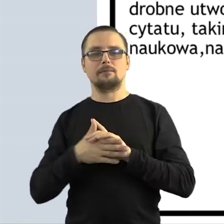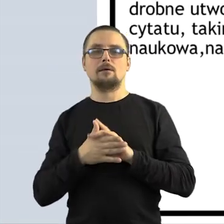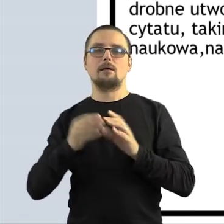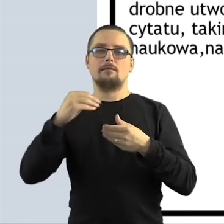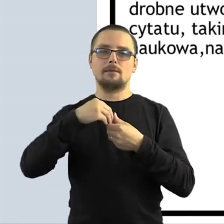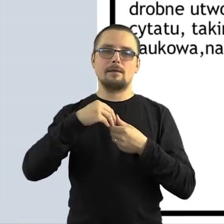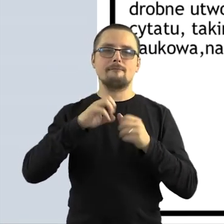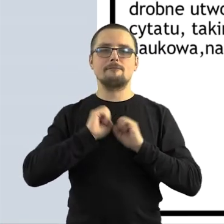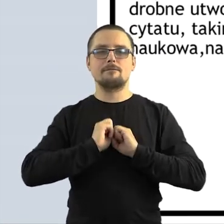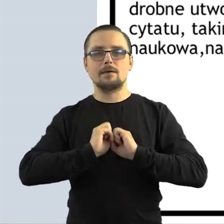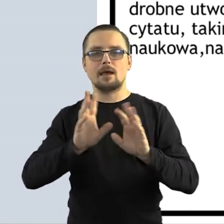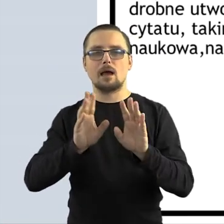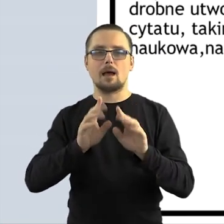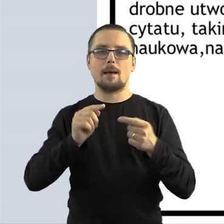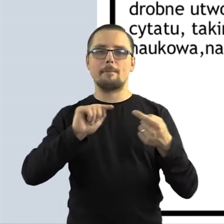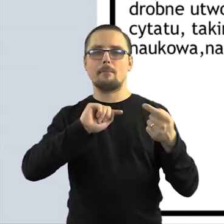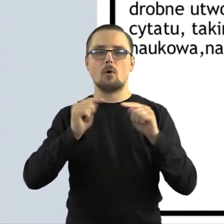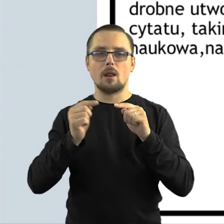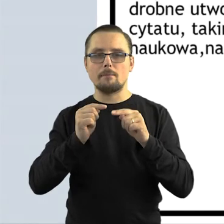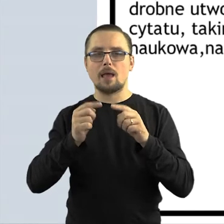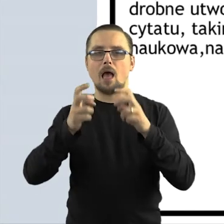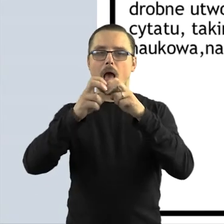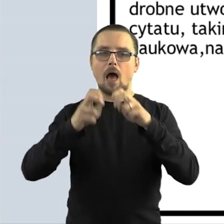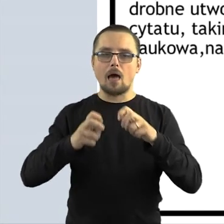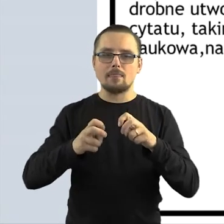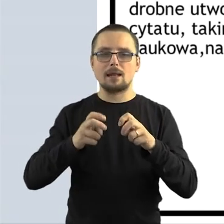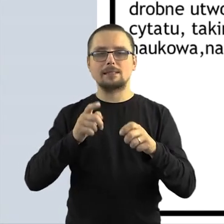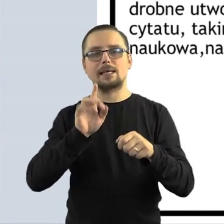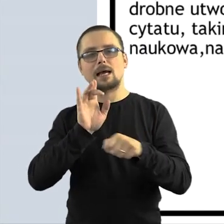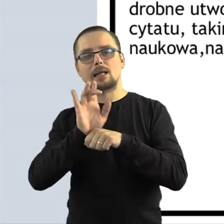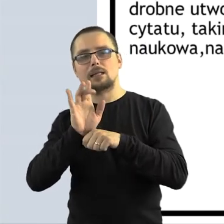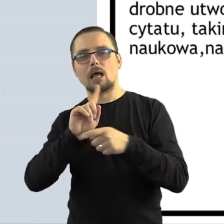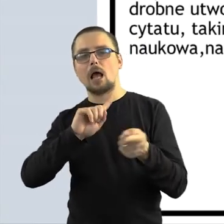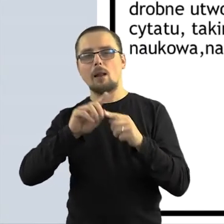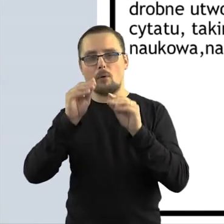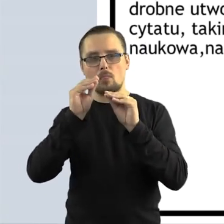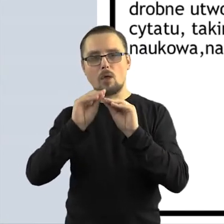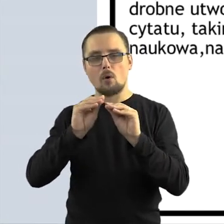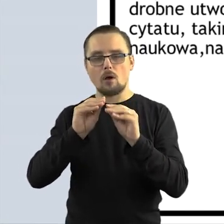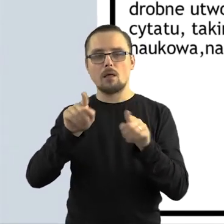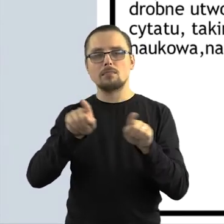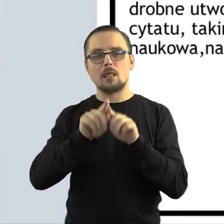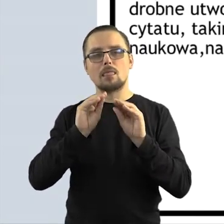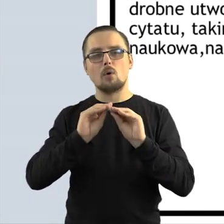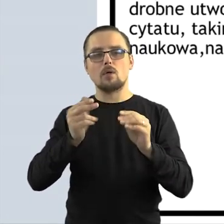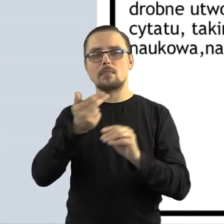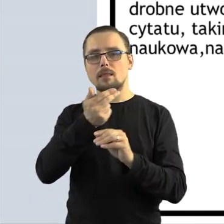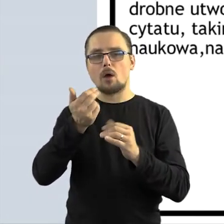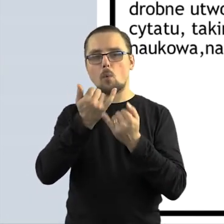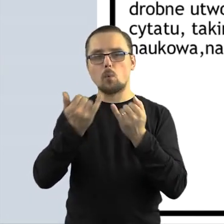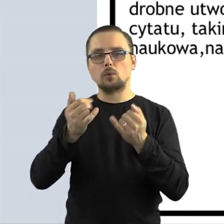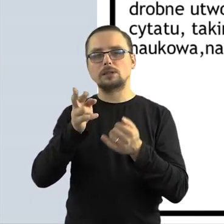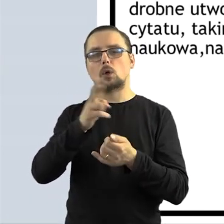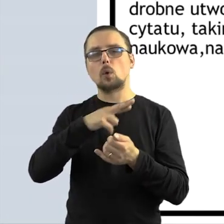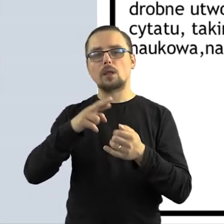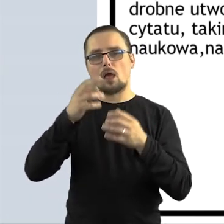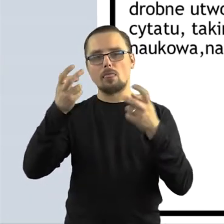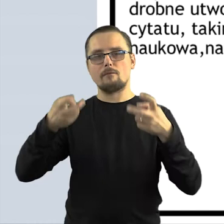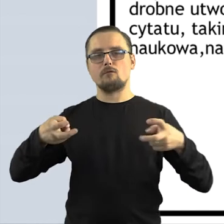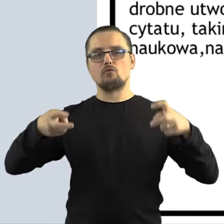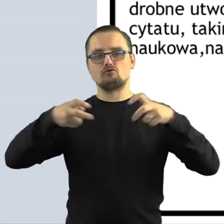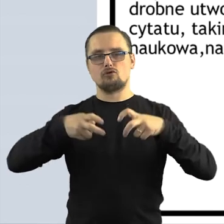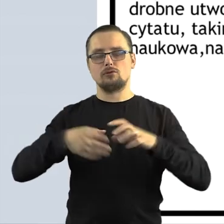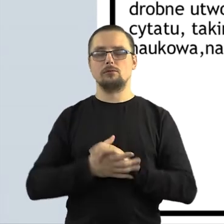jak wyjaśnianie, polemika, analiza krytyczna lub naukowa, nauczanie lub prawami gatunku twórczości. Czyli tutaj